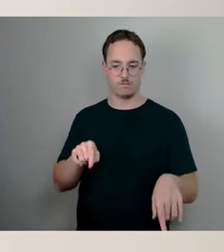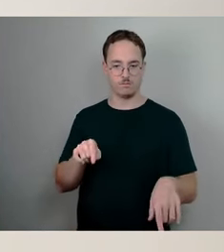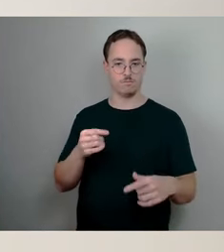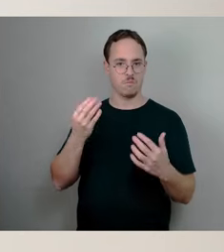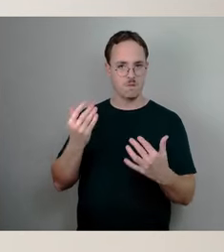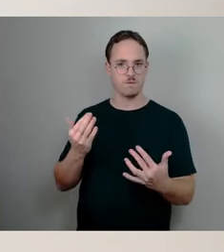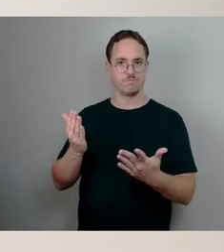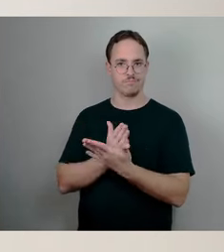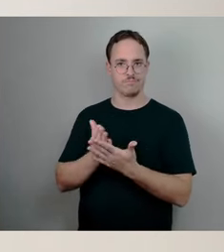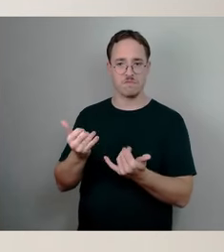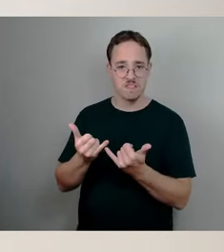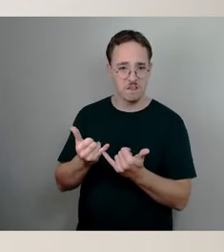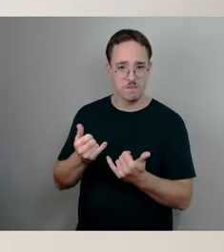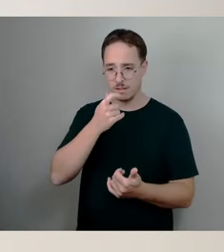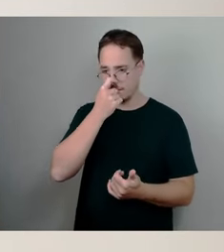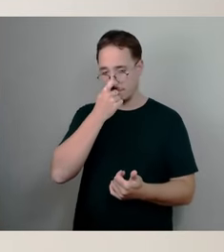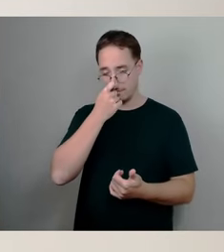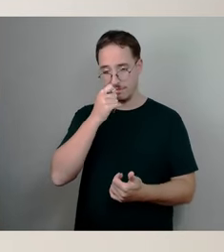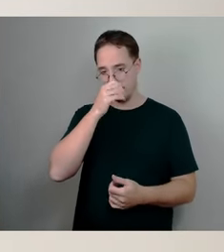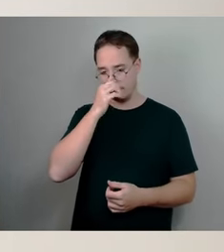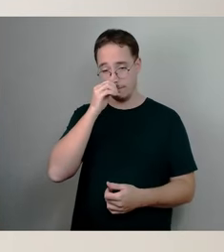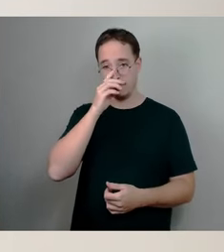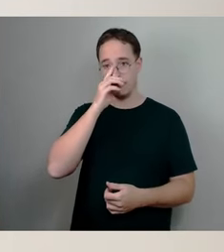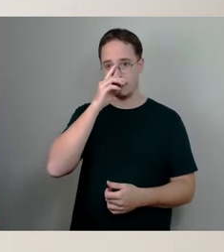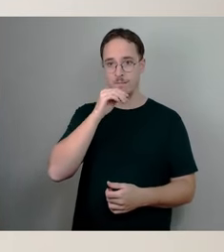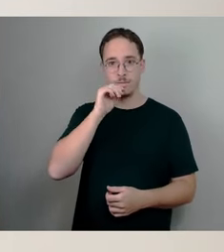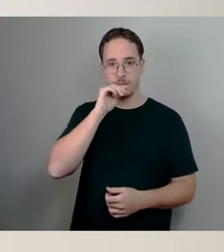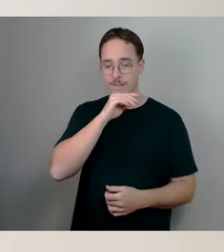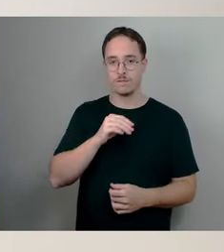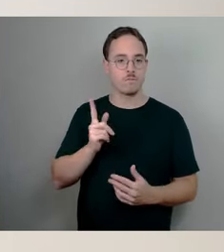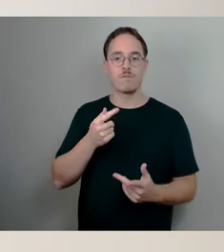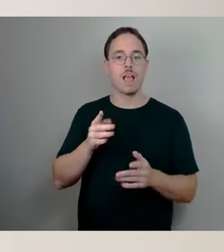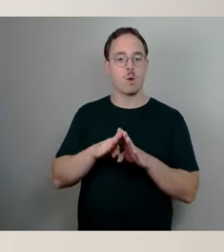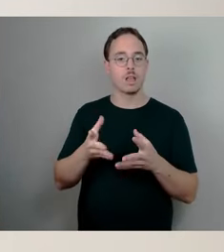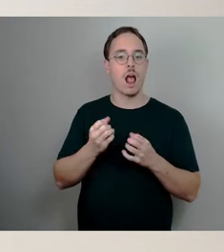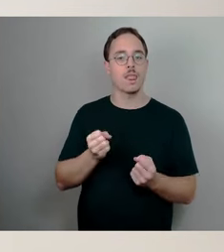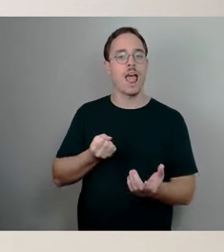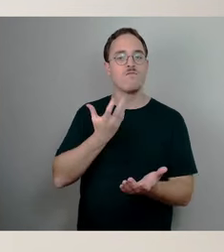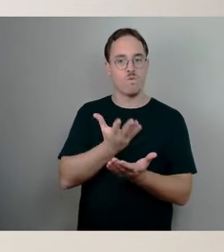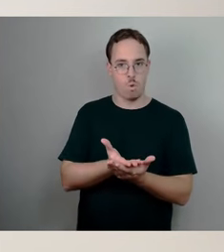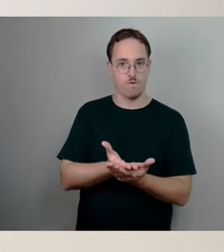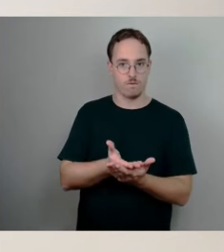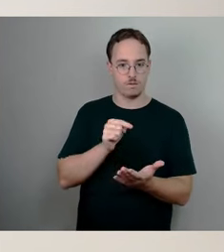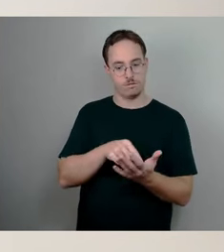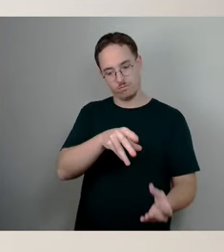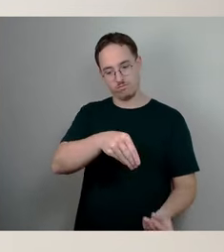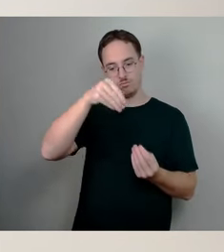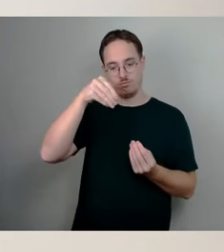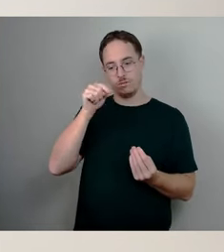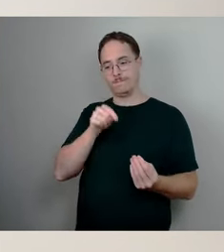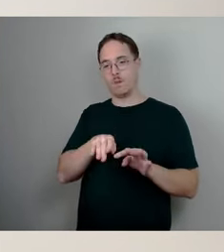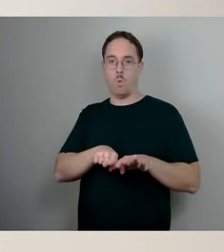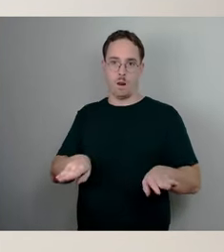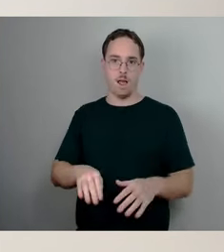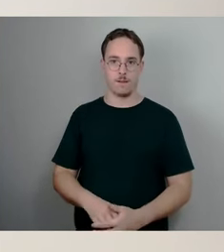Finanzgrundlage. Dort haben wir den Haushaltentwurf genommen. Es fehlen ungefähr im Bereich der Förderung von